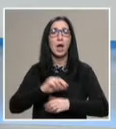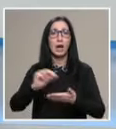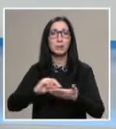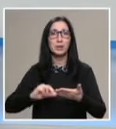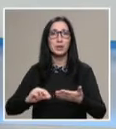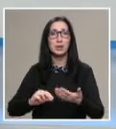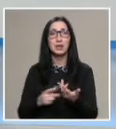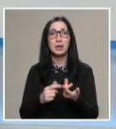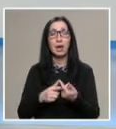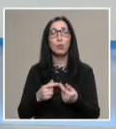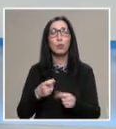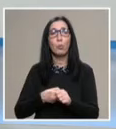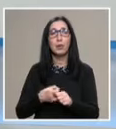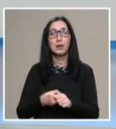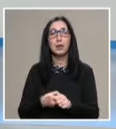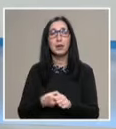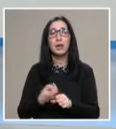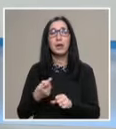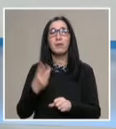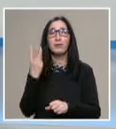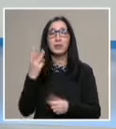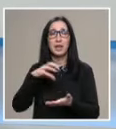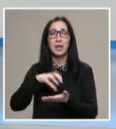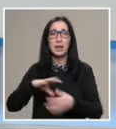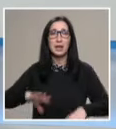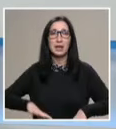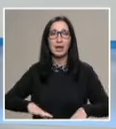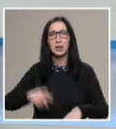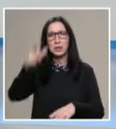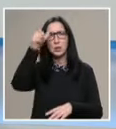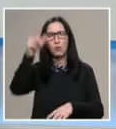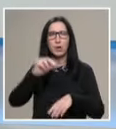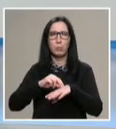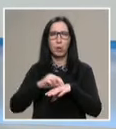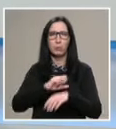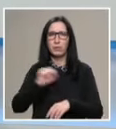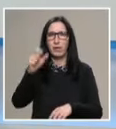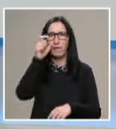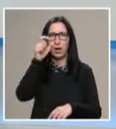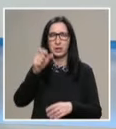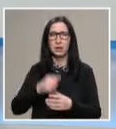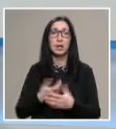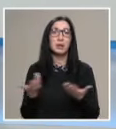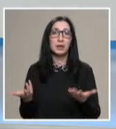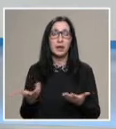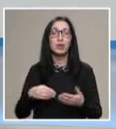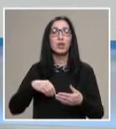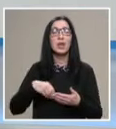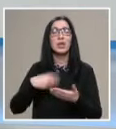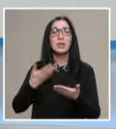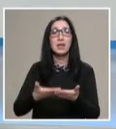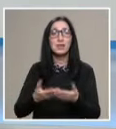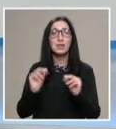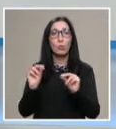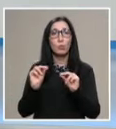извършвам и в три града за обучение. София, Пловдив и Варна. Така че изнесените